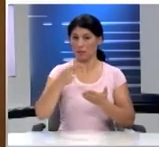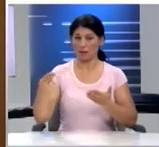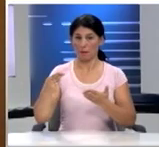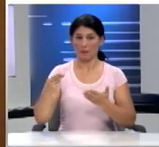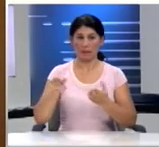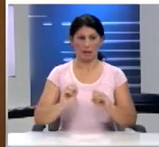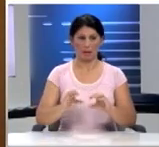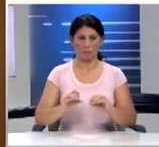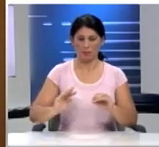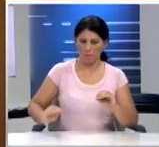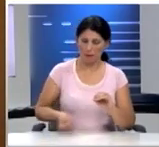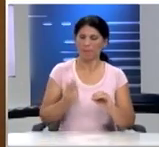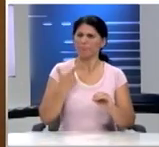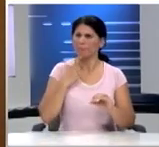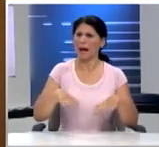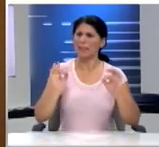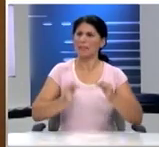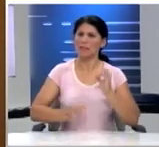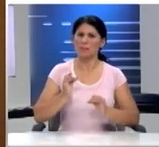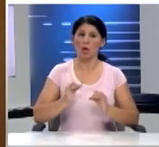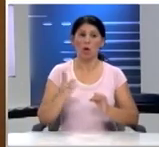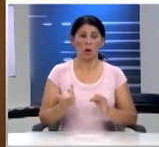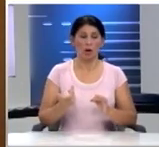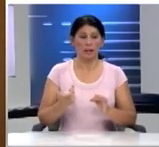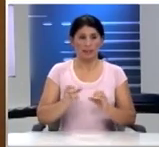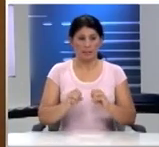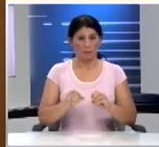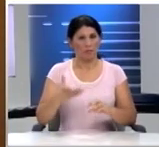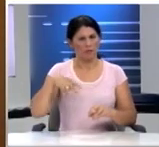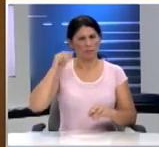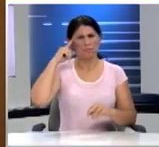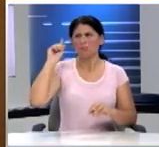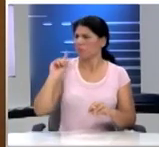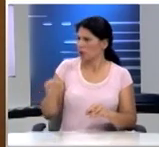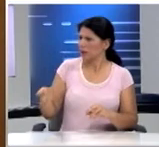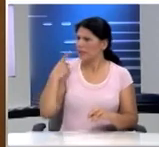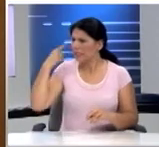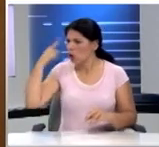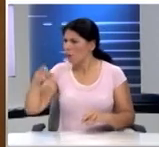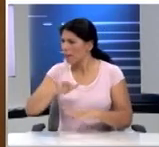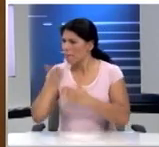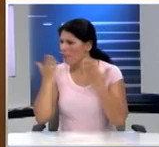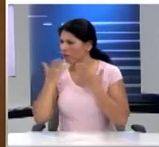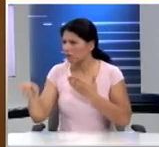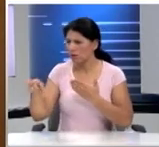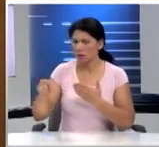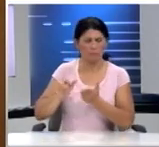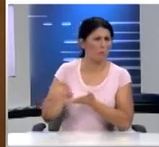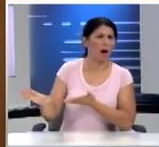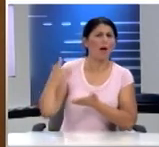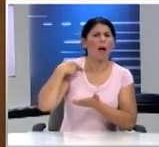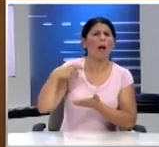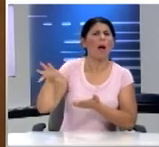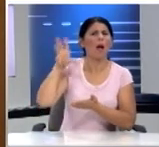υποκινήθηκε από το γεγονός ότι για τις αλλαγές στην εκπαίδευση δεν λαμβάνεται υπόψη γνώμη των μαθητών. Για την αντιμετώπιση του ζητήματος,